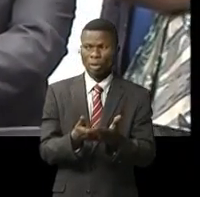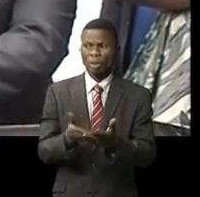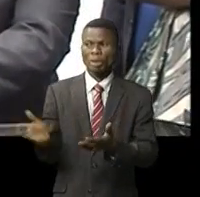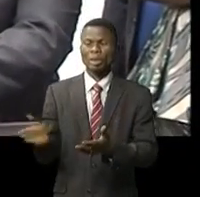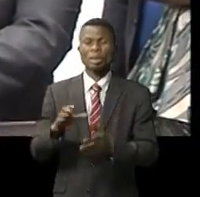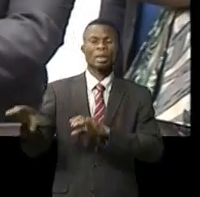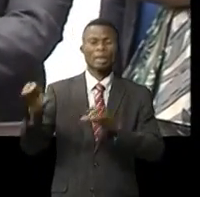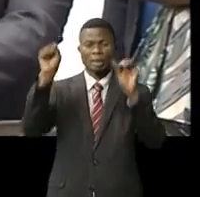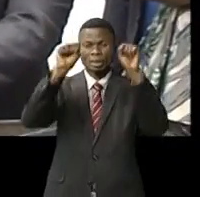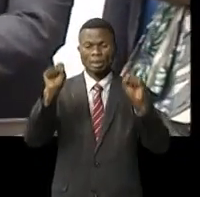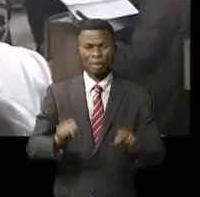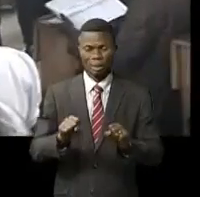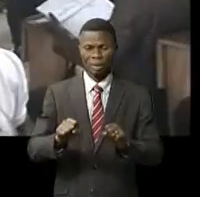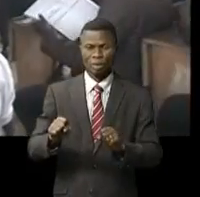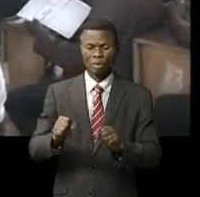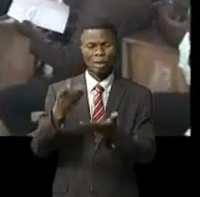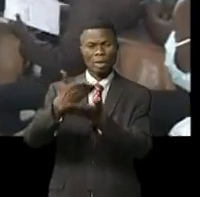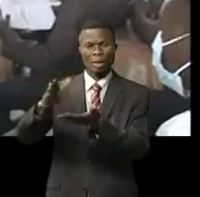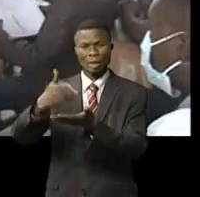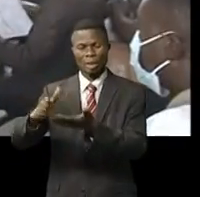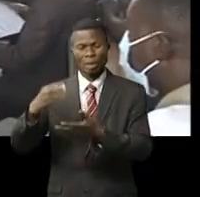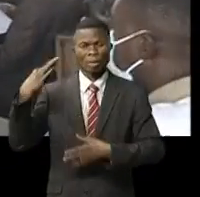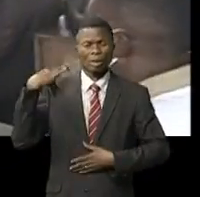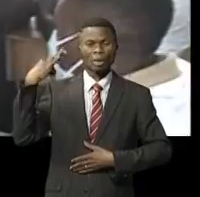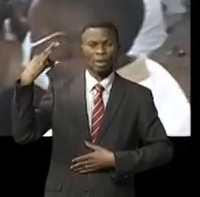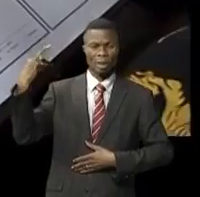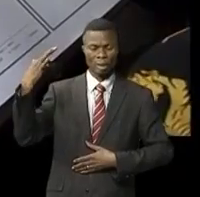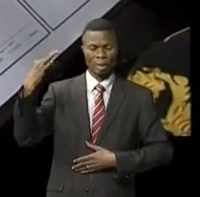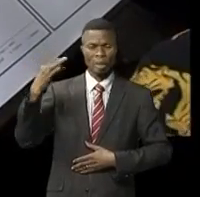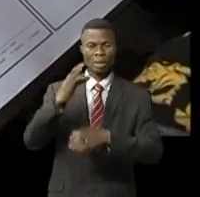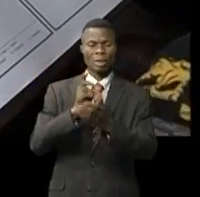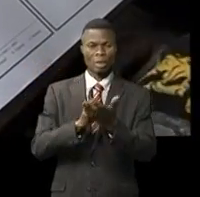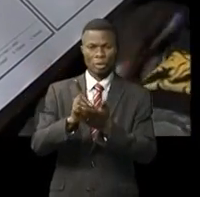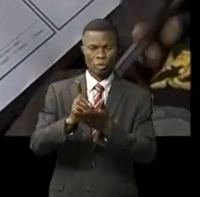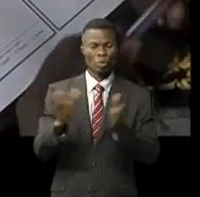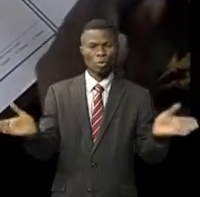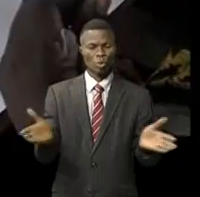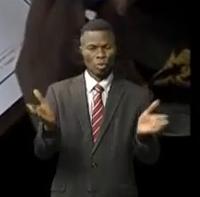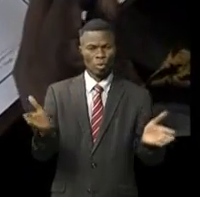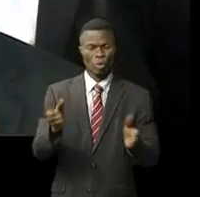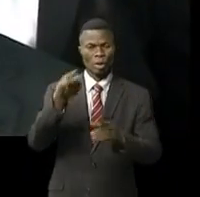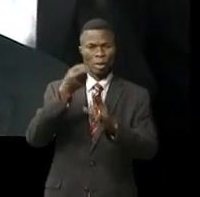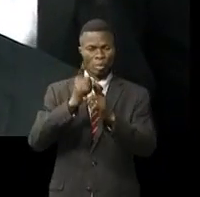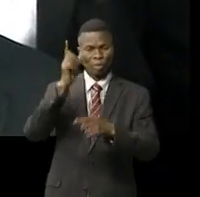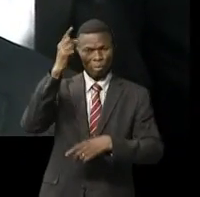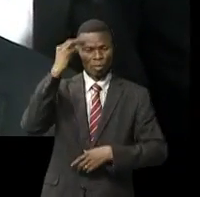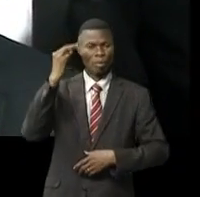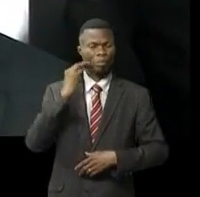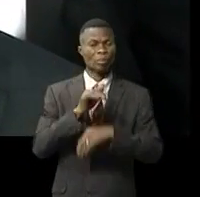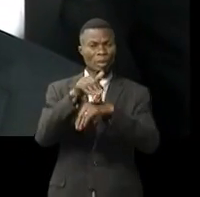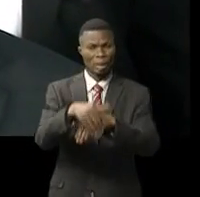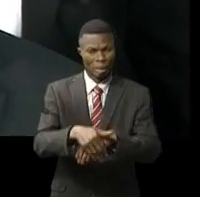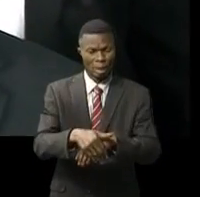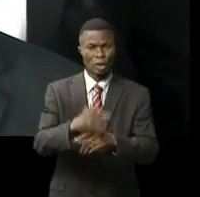thèmes qui a été suivi de la distribution aux candidats qui ont eu droit à un mot d'encouragement du Premier ministre Une participation